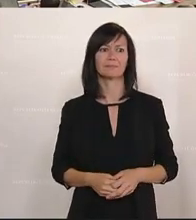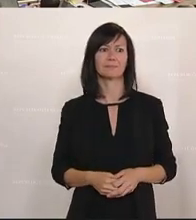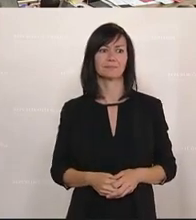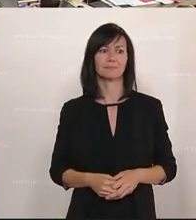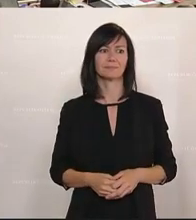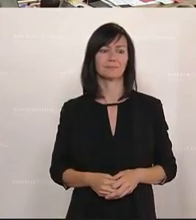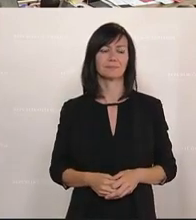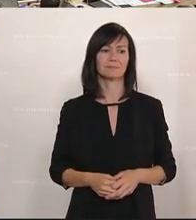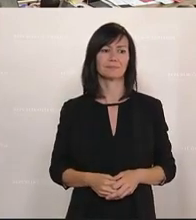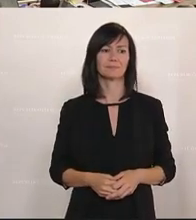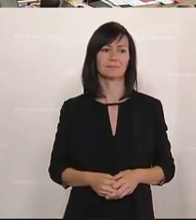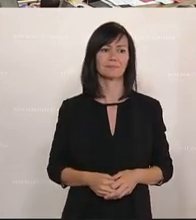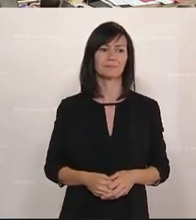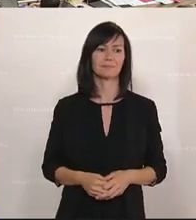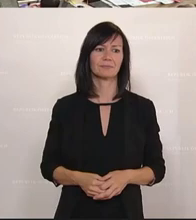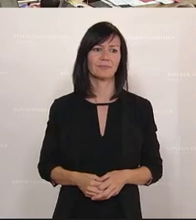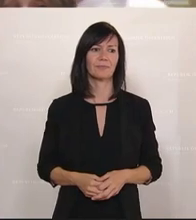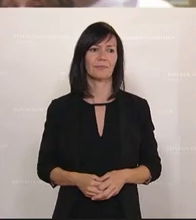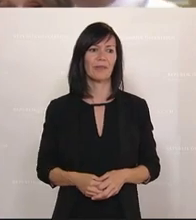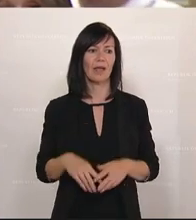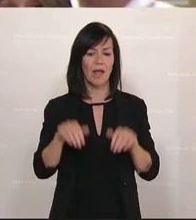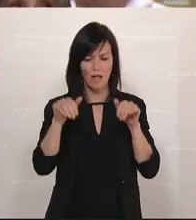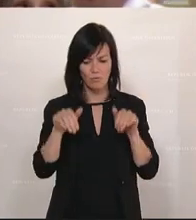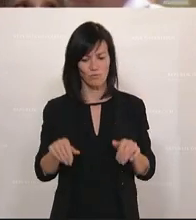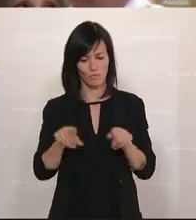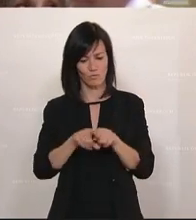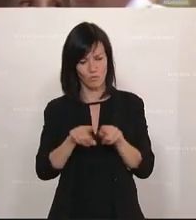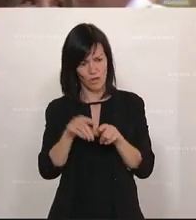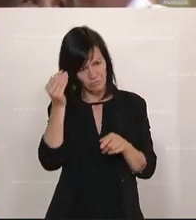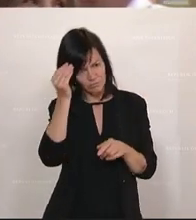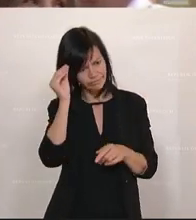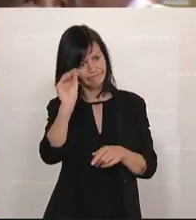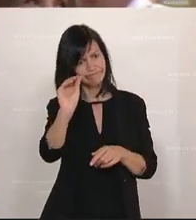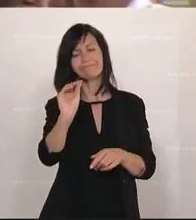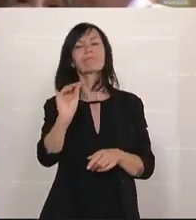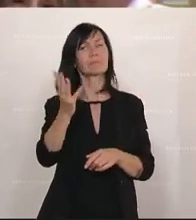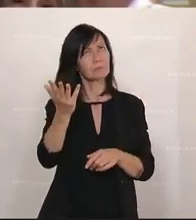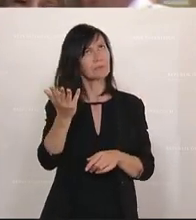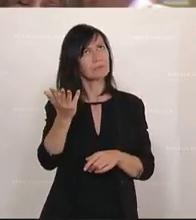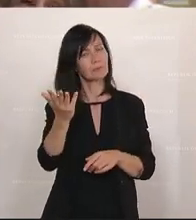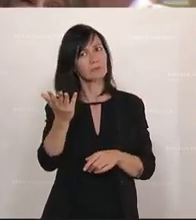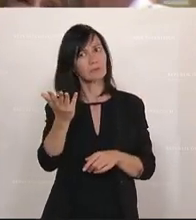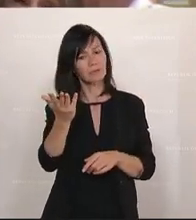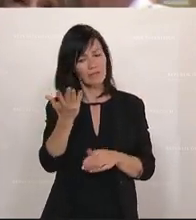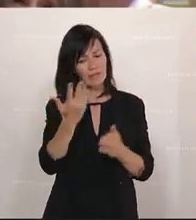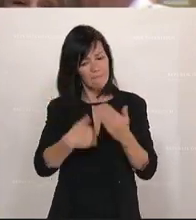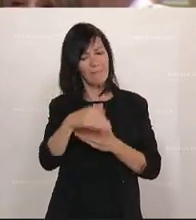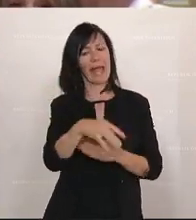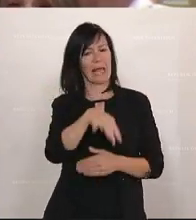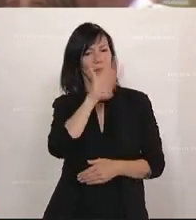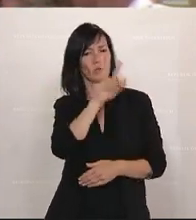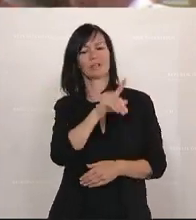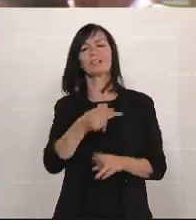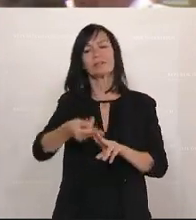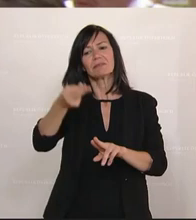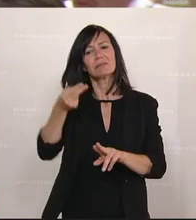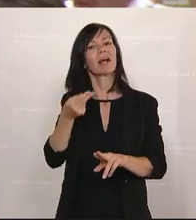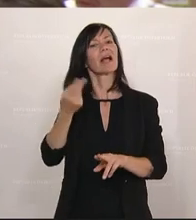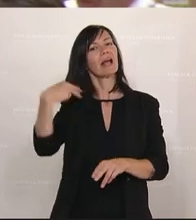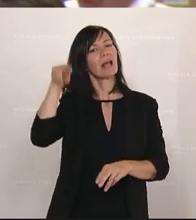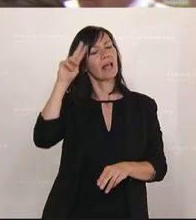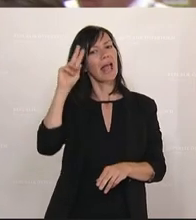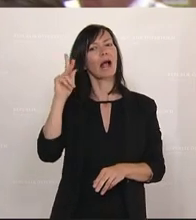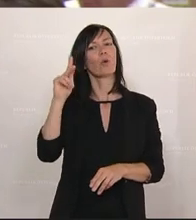Und ich muss auch anmerken, dass ich mehr enttäuscht bin als bei anderen. Der Herr Kurz und der Herr Schallenberg,